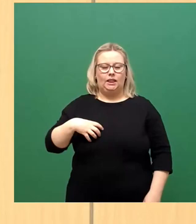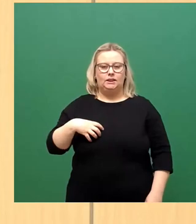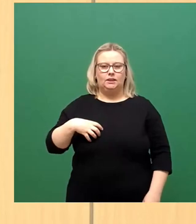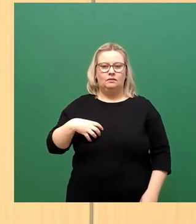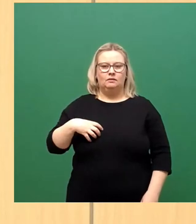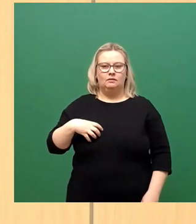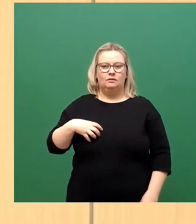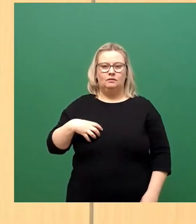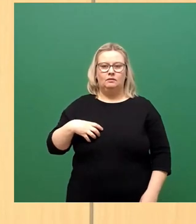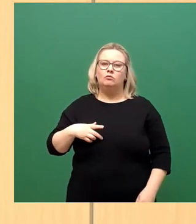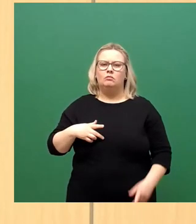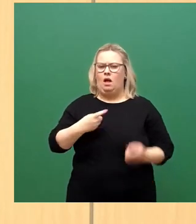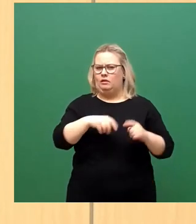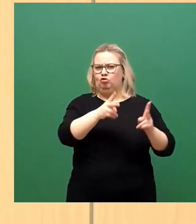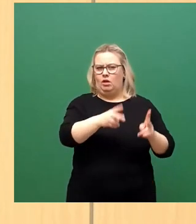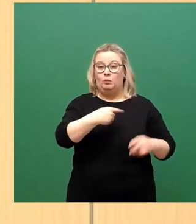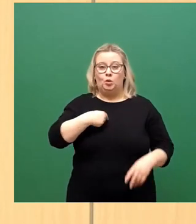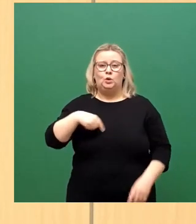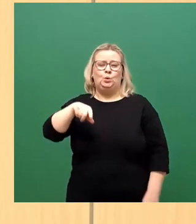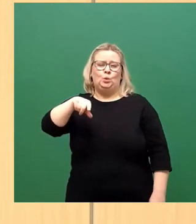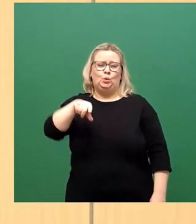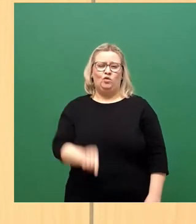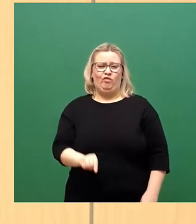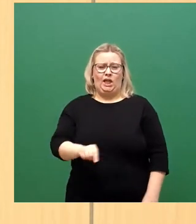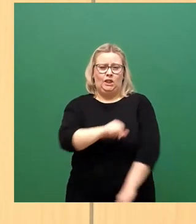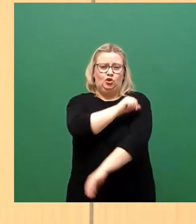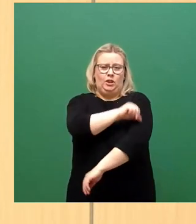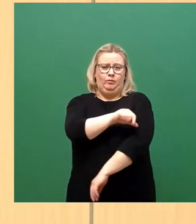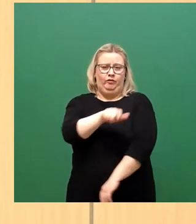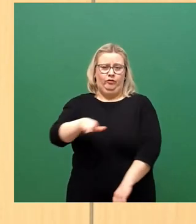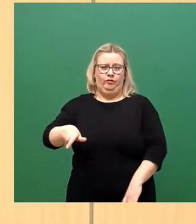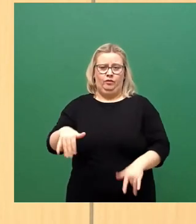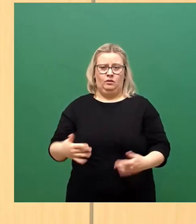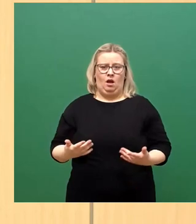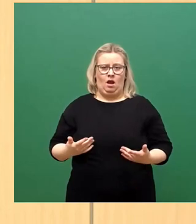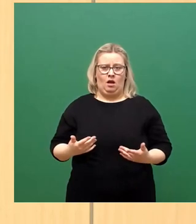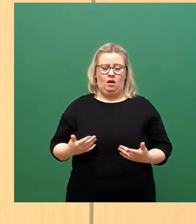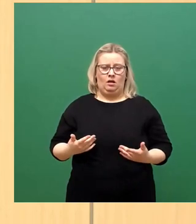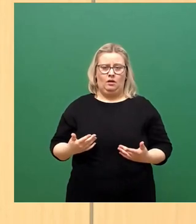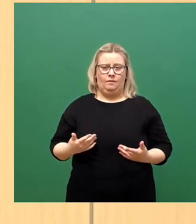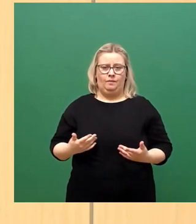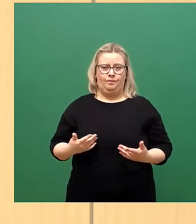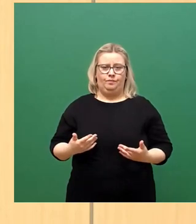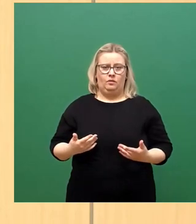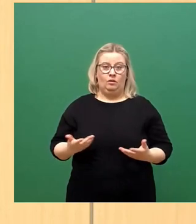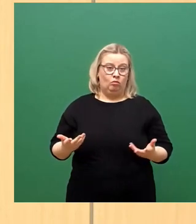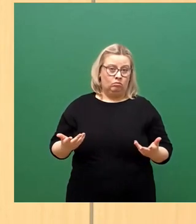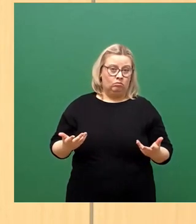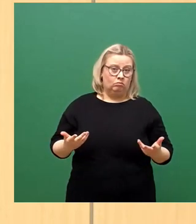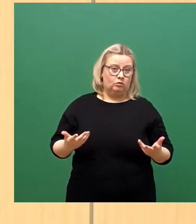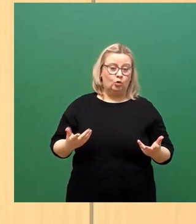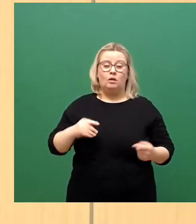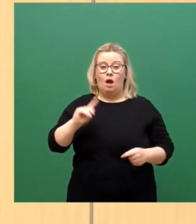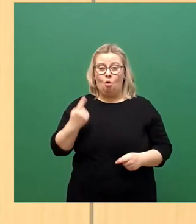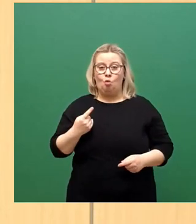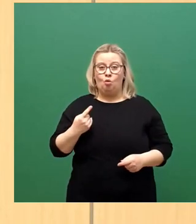anderen Städten eine viel zu niedrige Impfquote haben. Und die Warnungen der